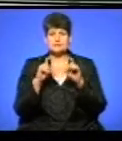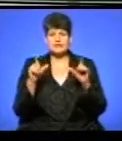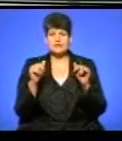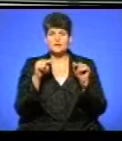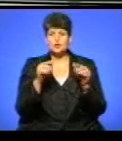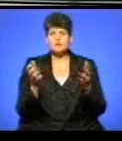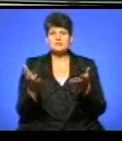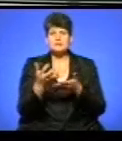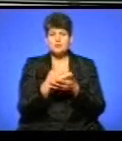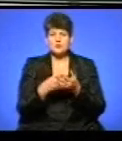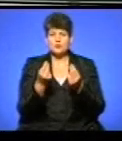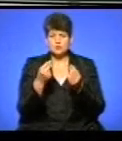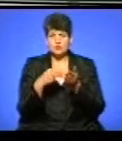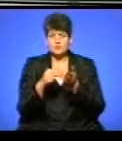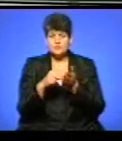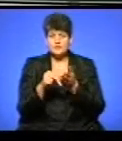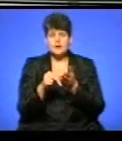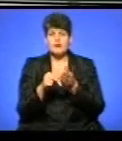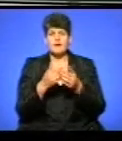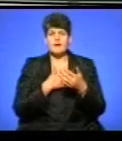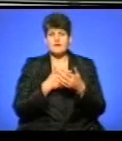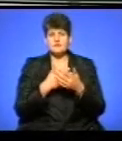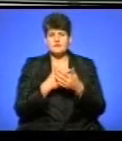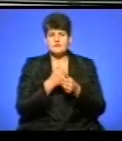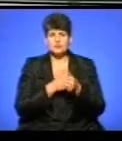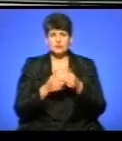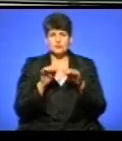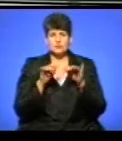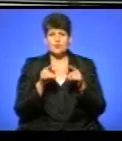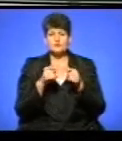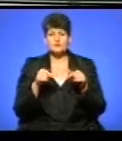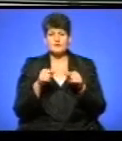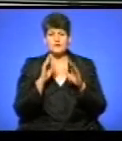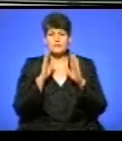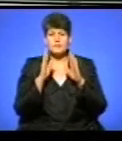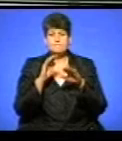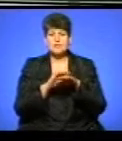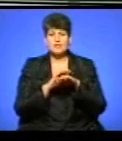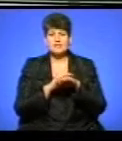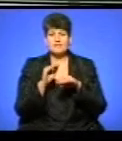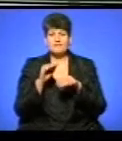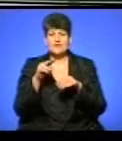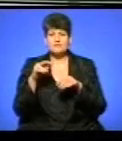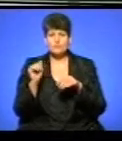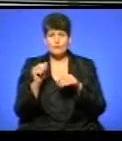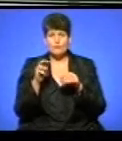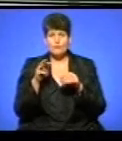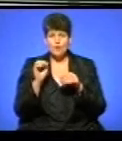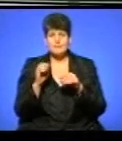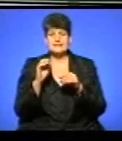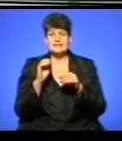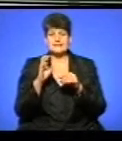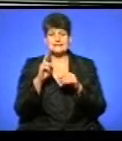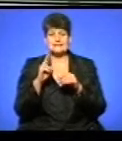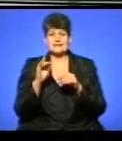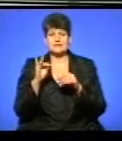зібрати кошти на його придбання, активісти лідерського волонтерського руху організували у фейсбуці благодійний флешмоб «Цитрус лайф». Необхідну